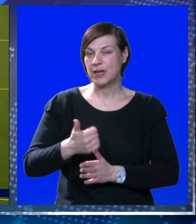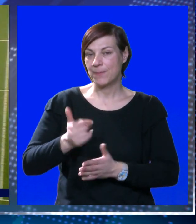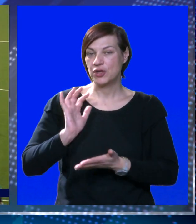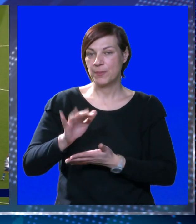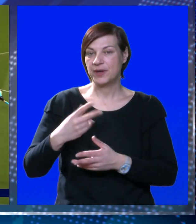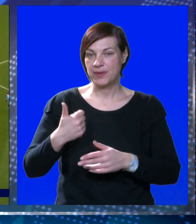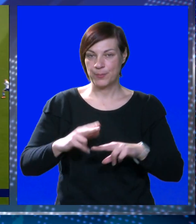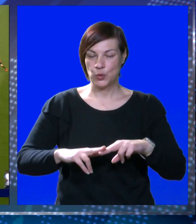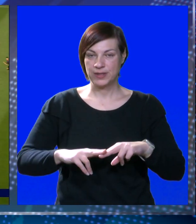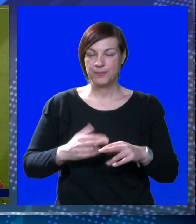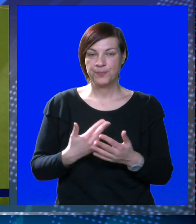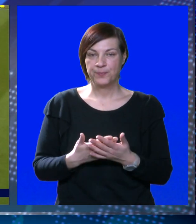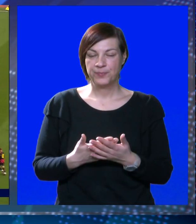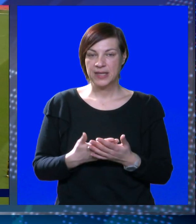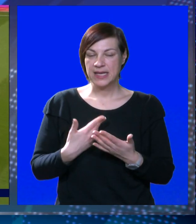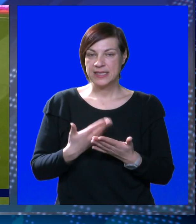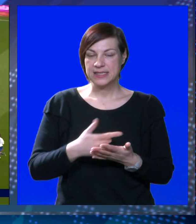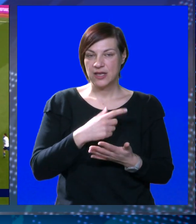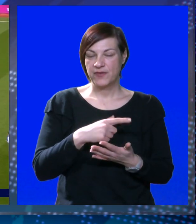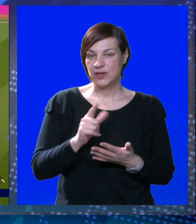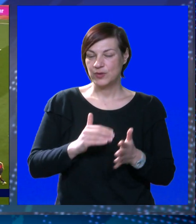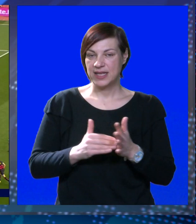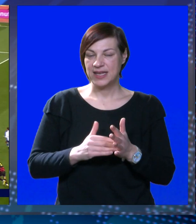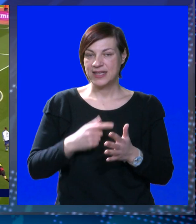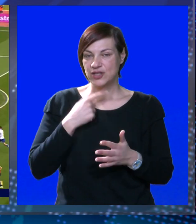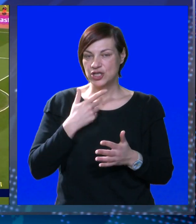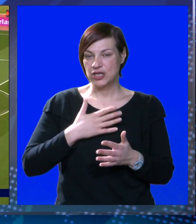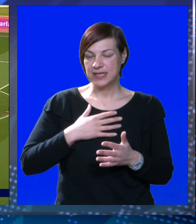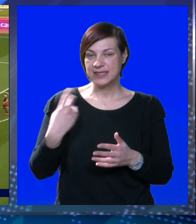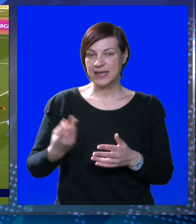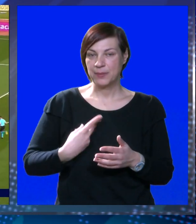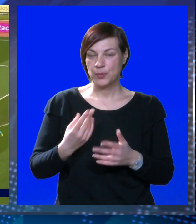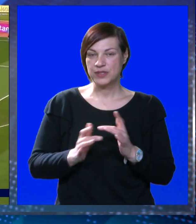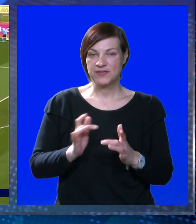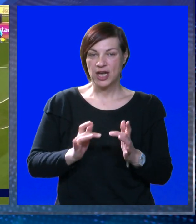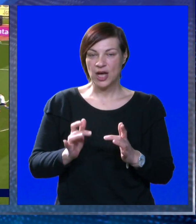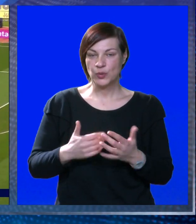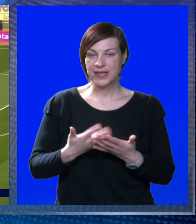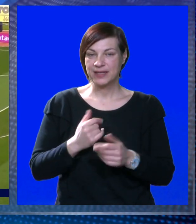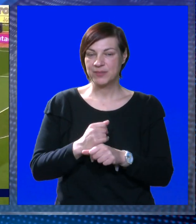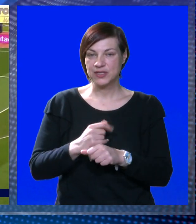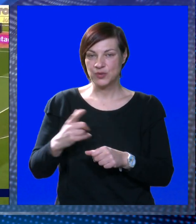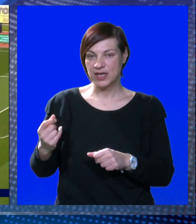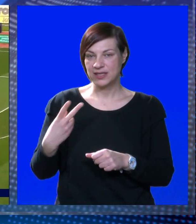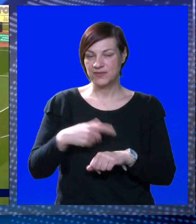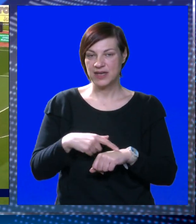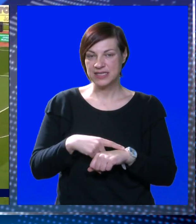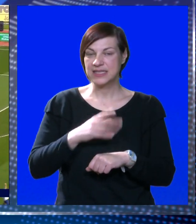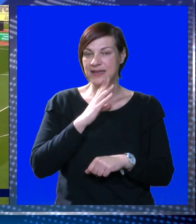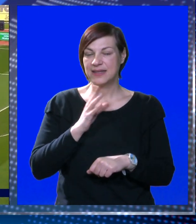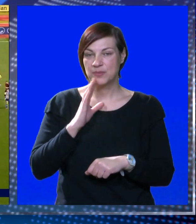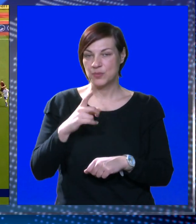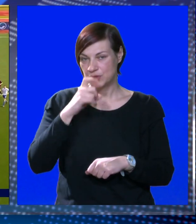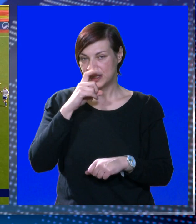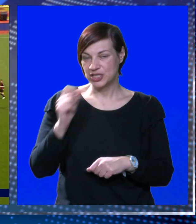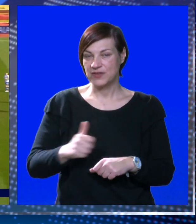sam ovoga i pogodio prvi kut. Pa za ove ljude više ne treba troši trići, ja sam njih pozvao na utakmicu, radni dan, dva sata